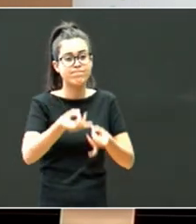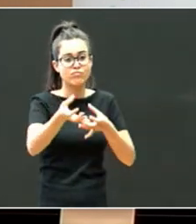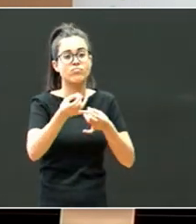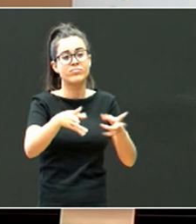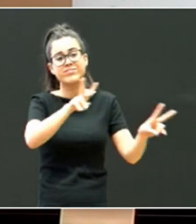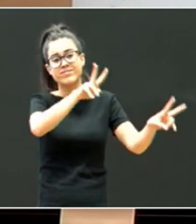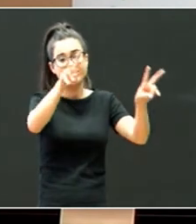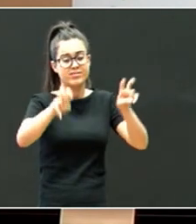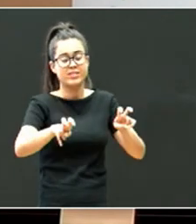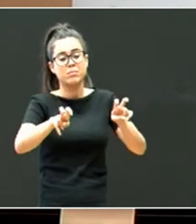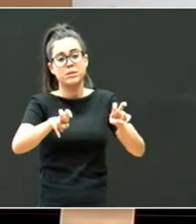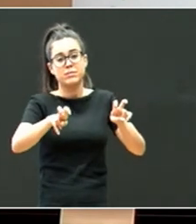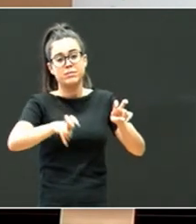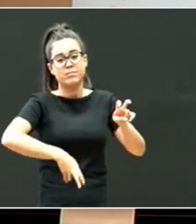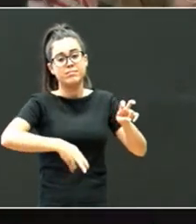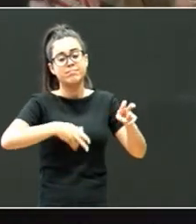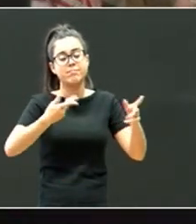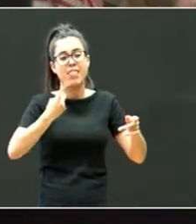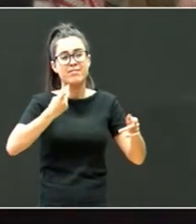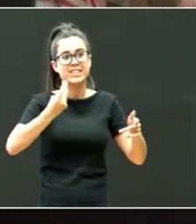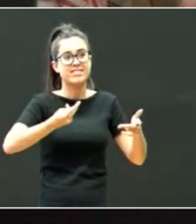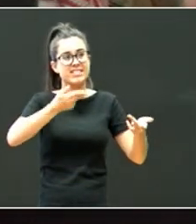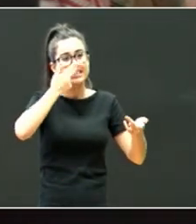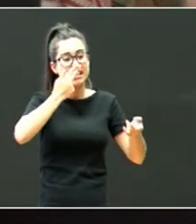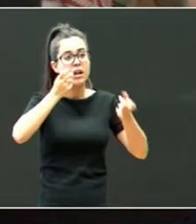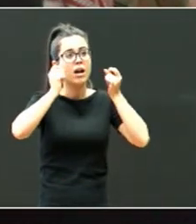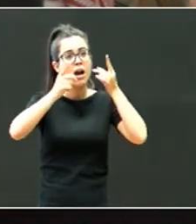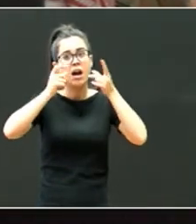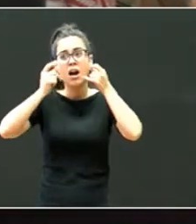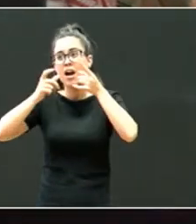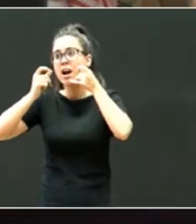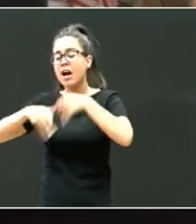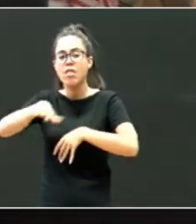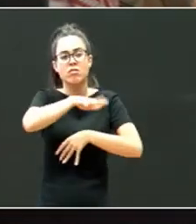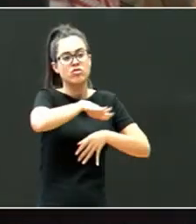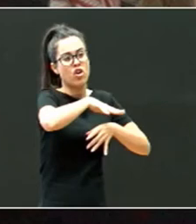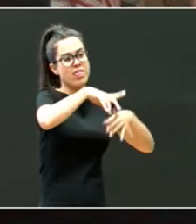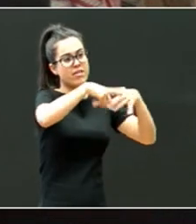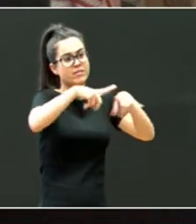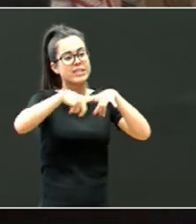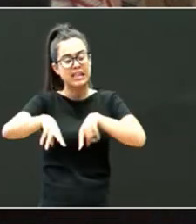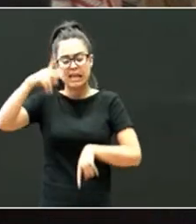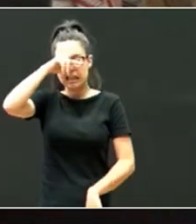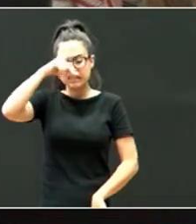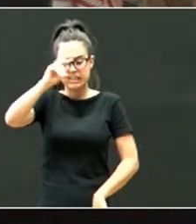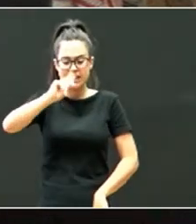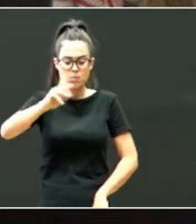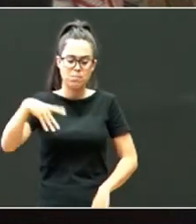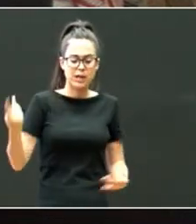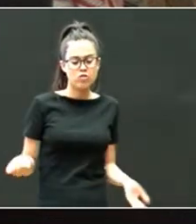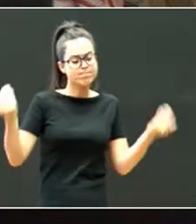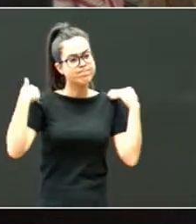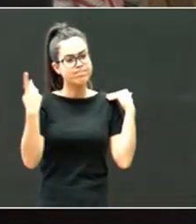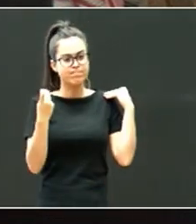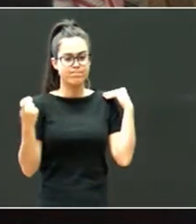bere interesa, sortu behar duela, bere lekua eskoletan, eta, eta, keska baino gehiago, okupazinua, eta,